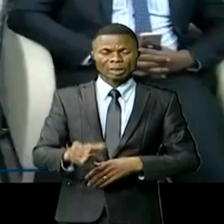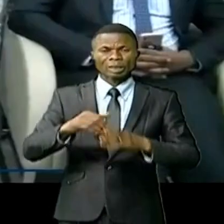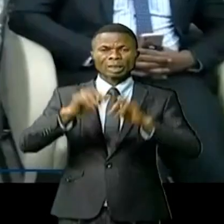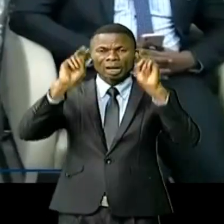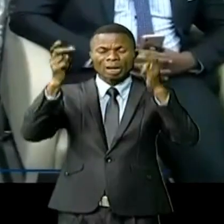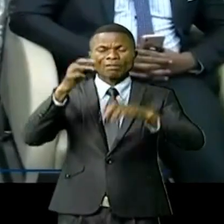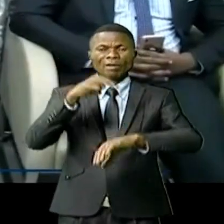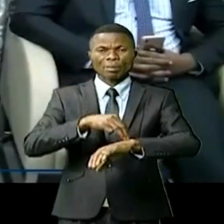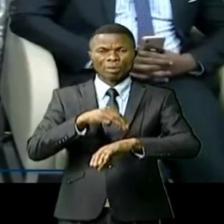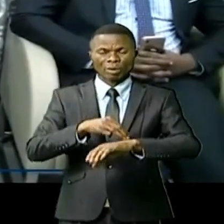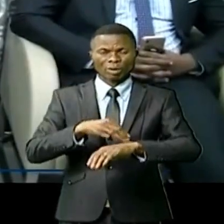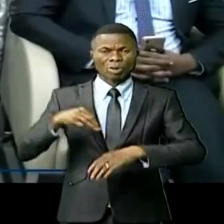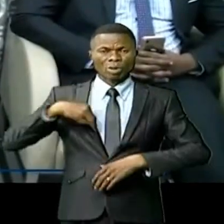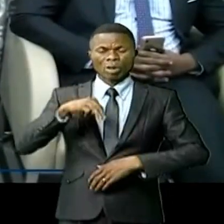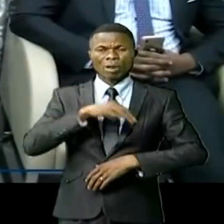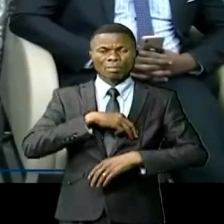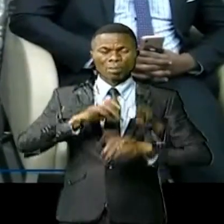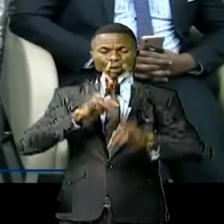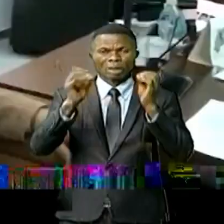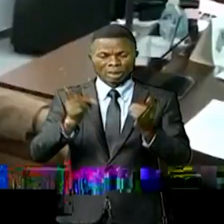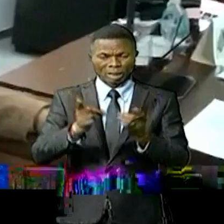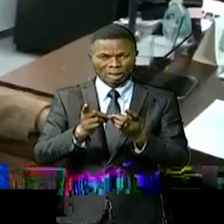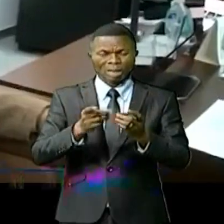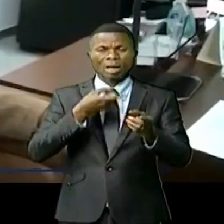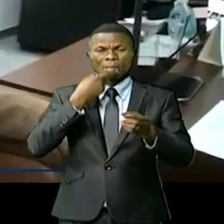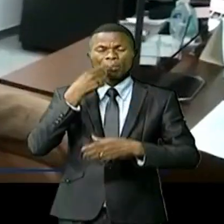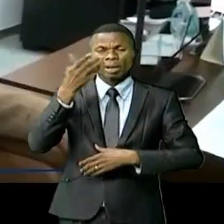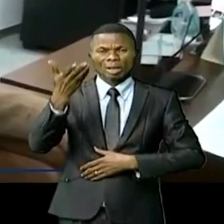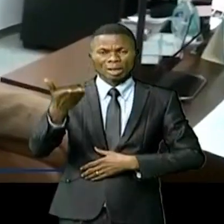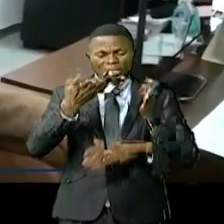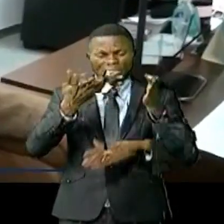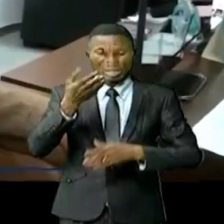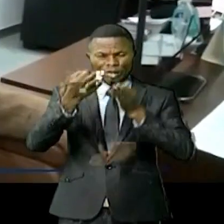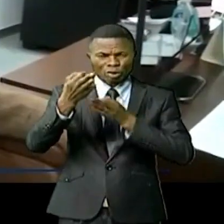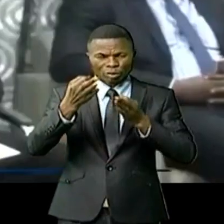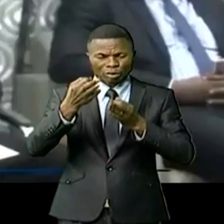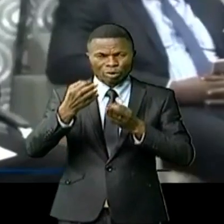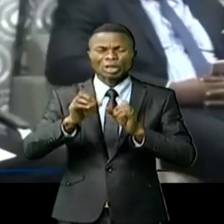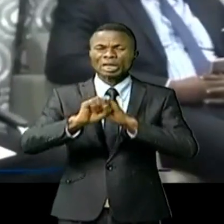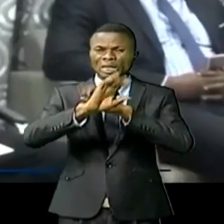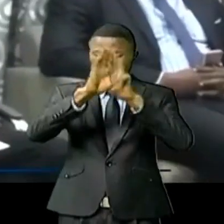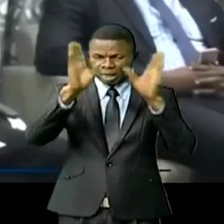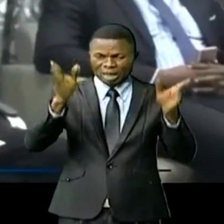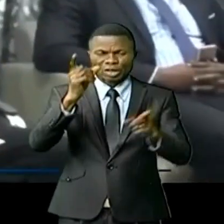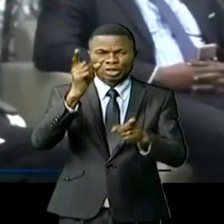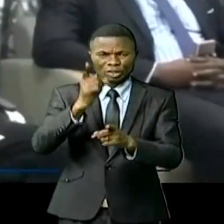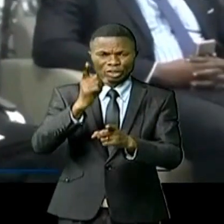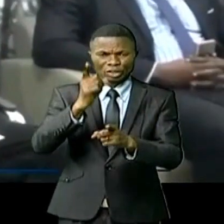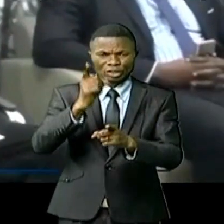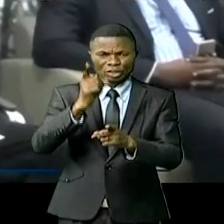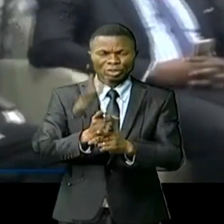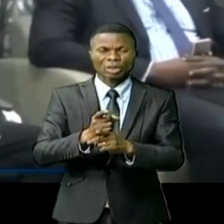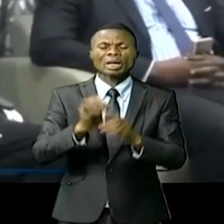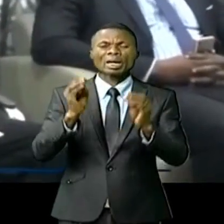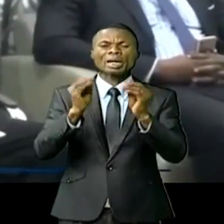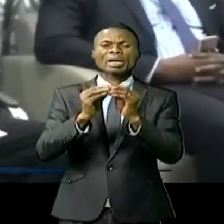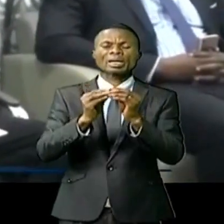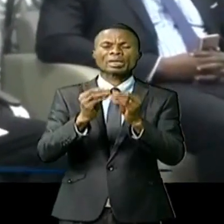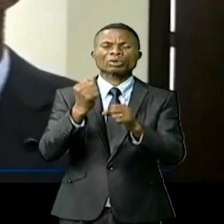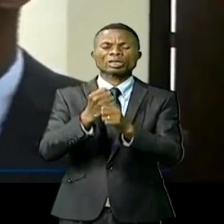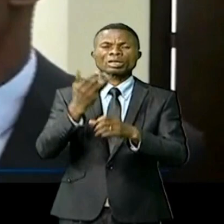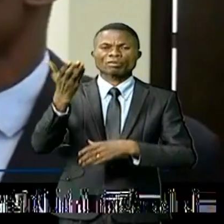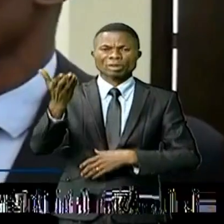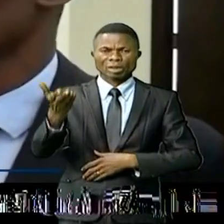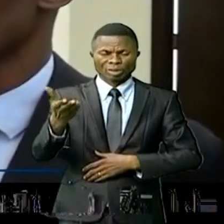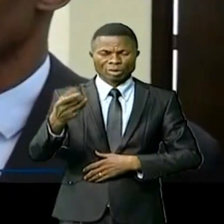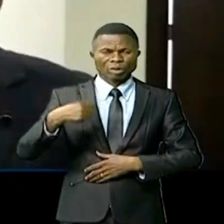Matadi. Membres de la délégation, ils n'ont pas tari des mots pour expliciter d'une manière beaucoup plus technique le terrain donné du travail.